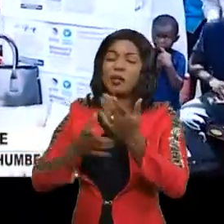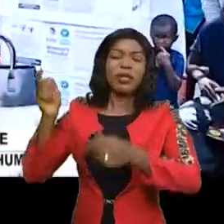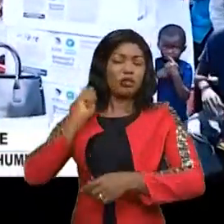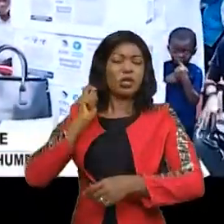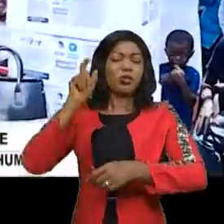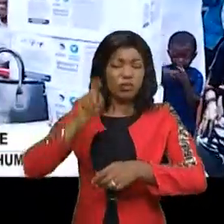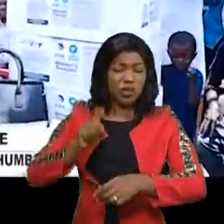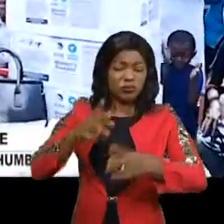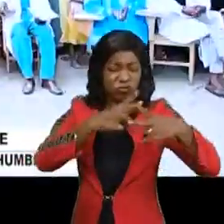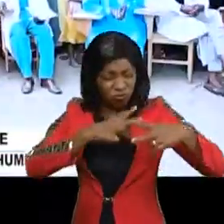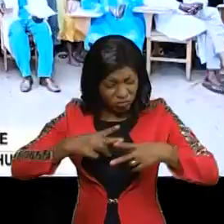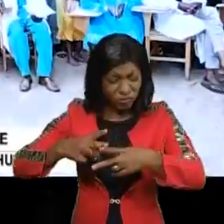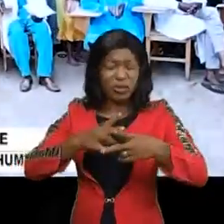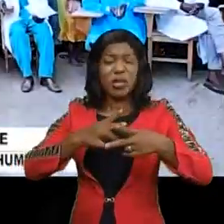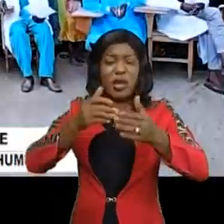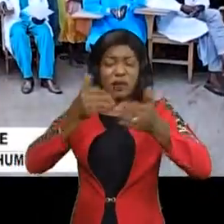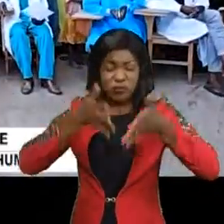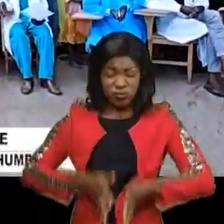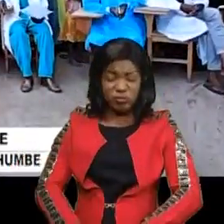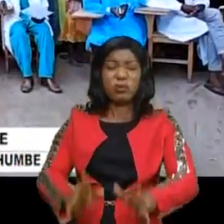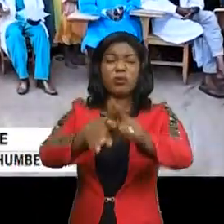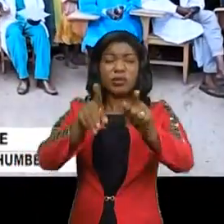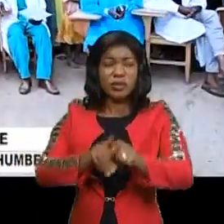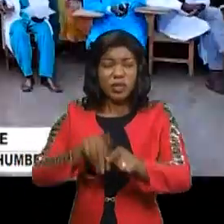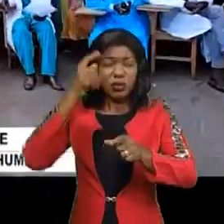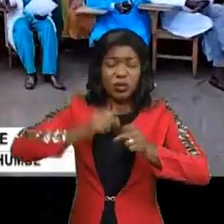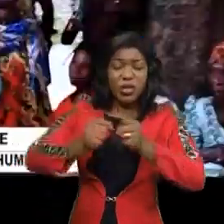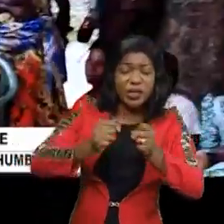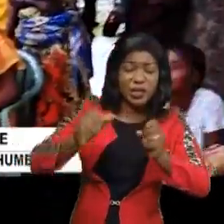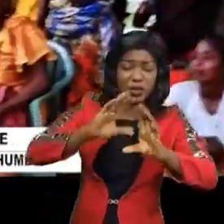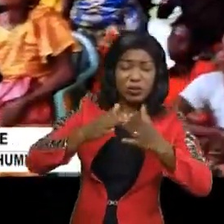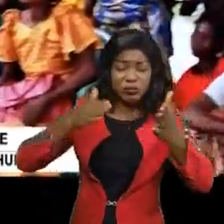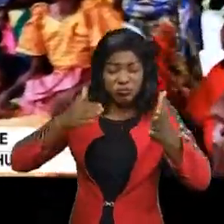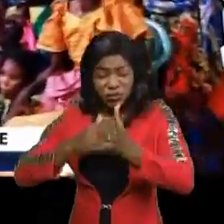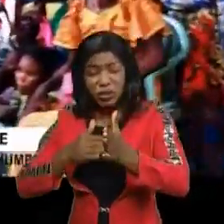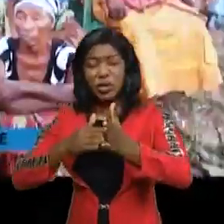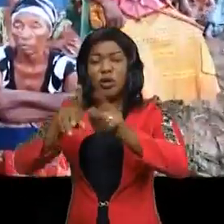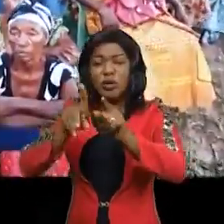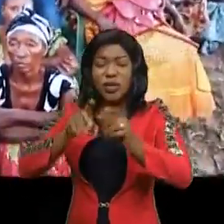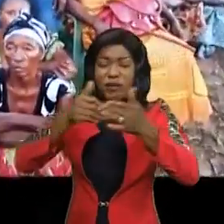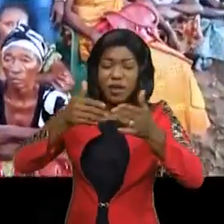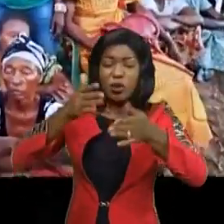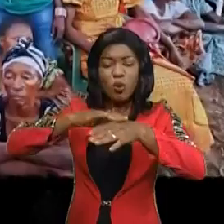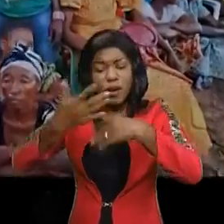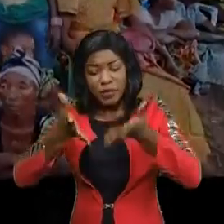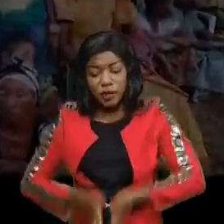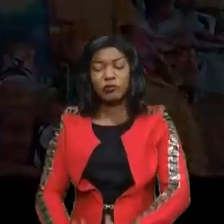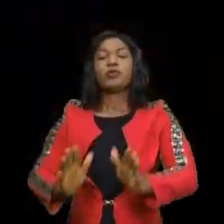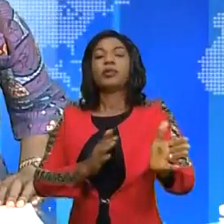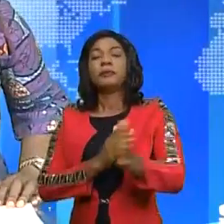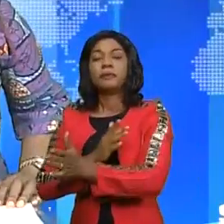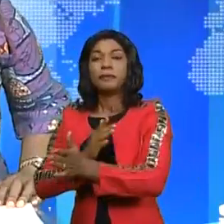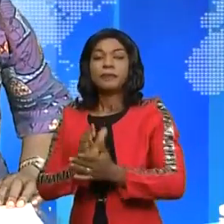sur une consultation prénatale obligatoire afin de lutter contre toute complication avant ou après l'accouchement.